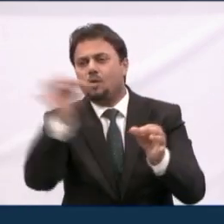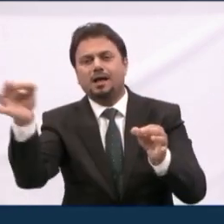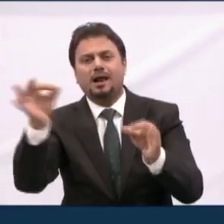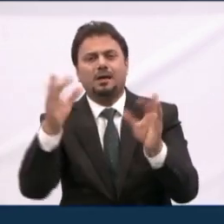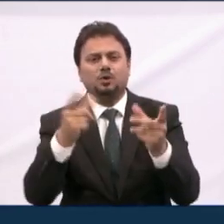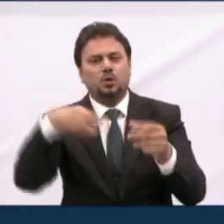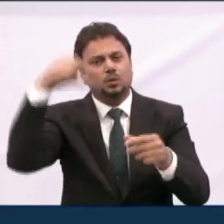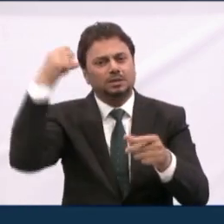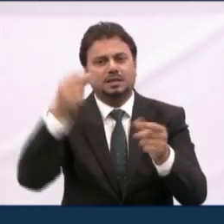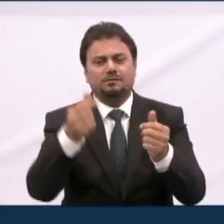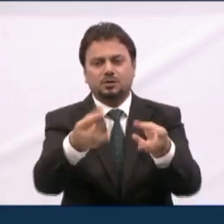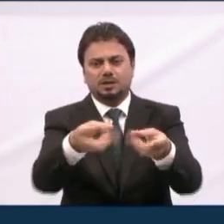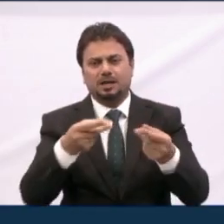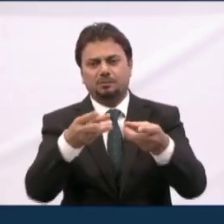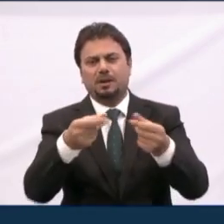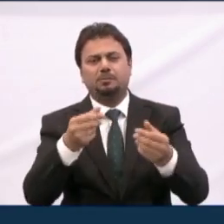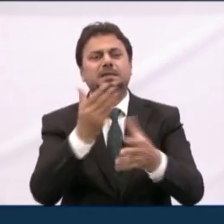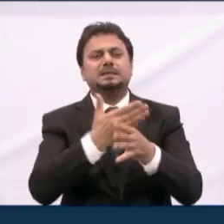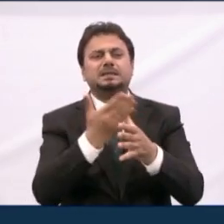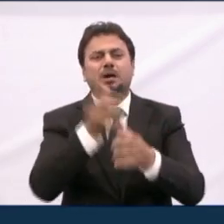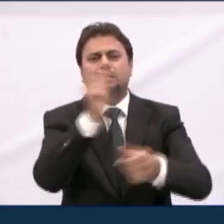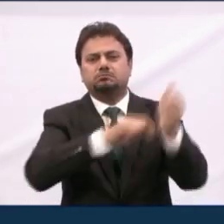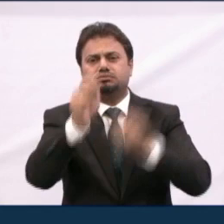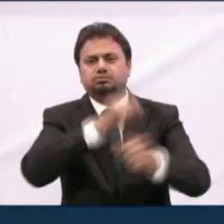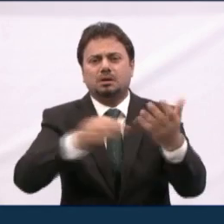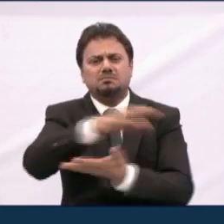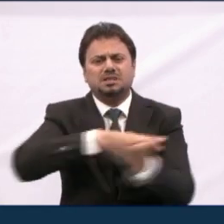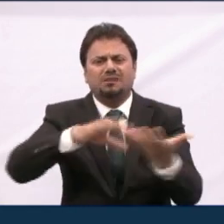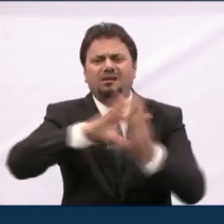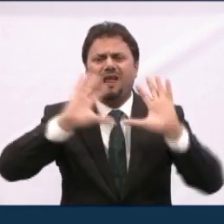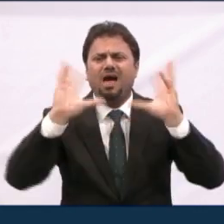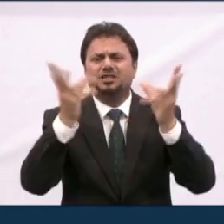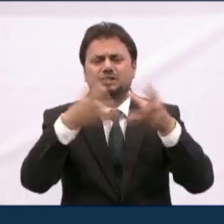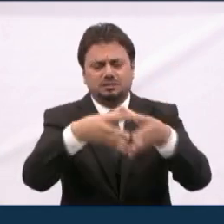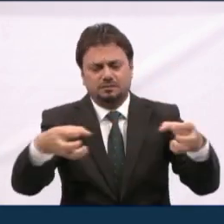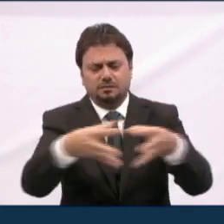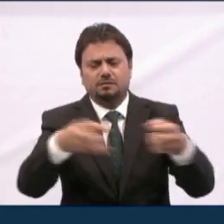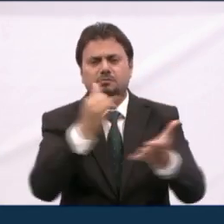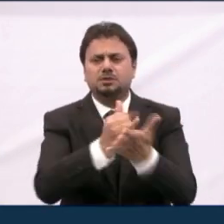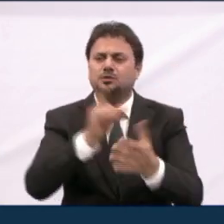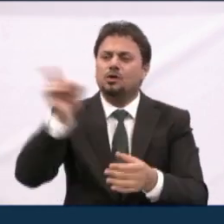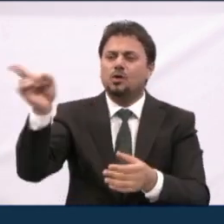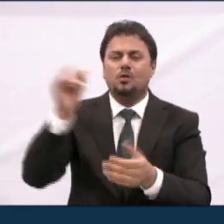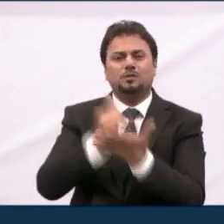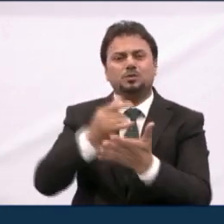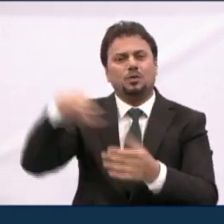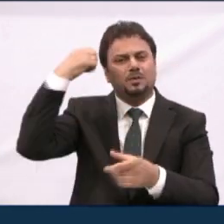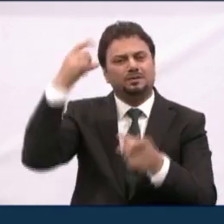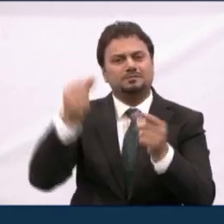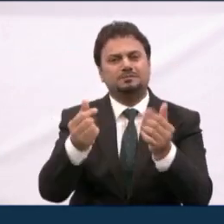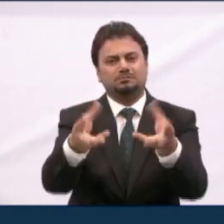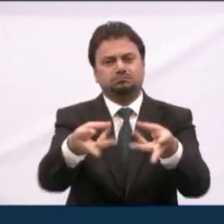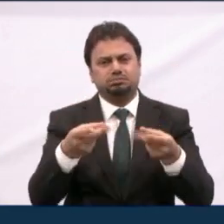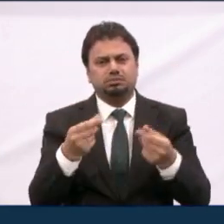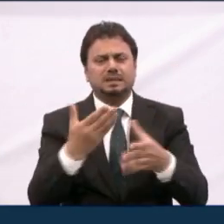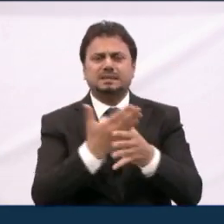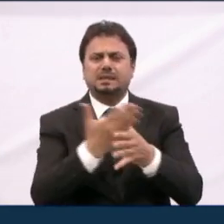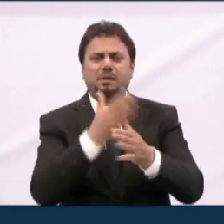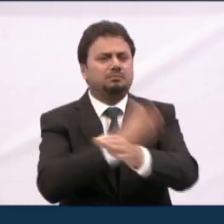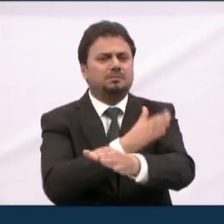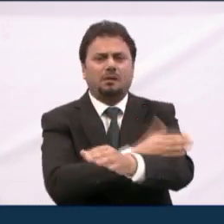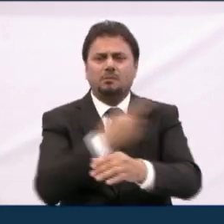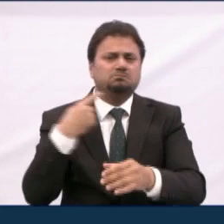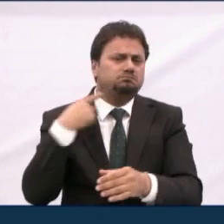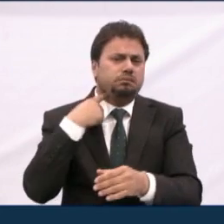لإتمام الانتهاء من هذه المشاكل والعقد التي أثرت كثيرا على